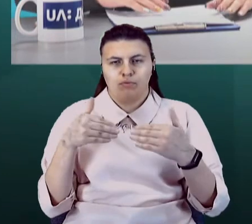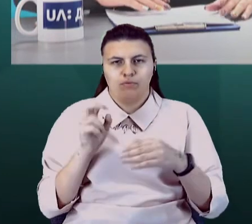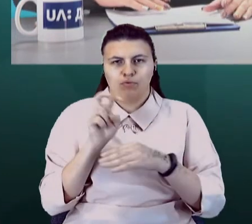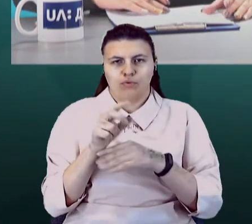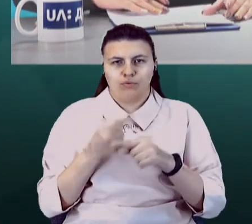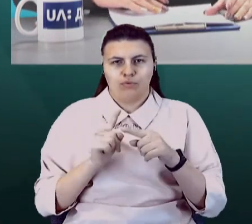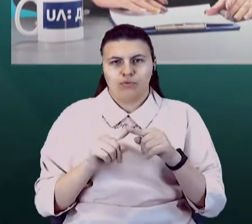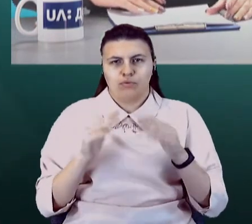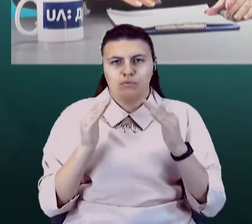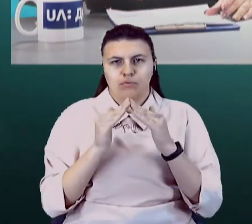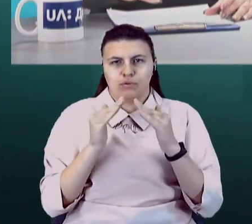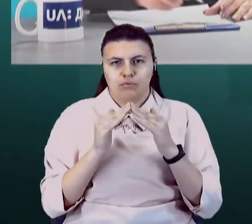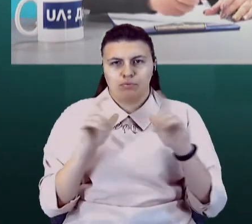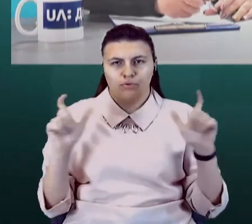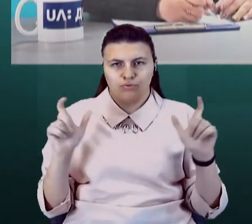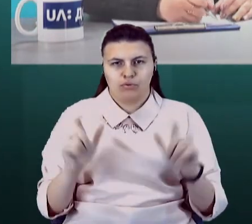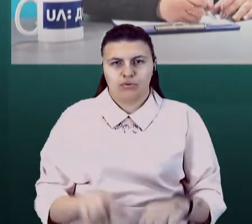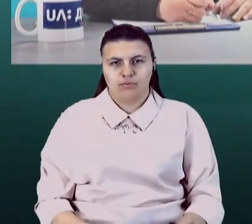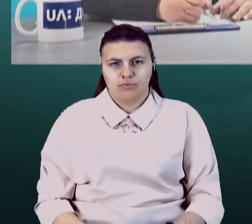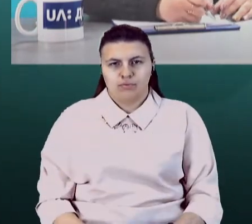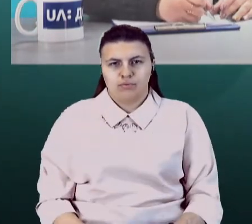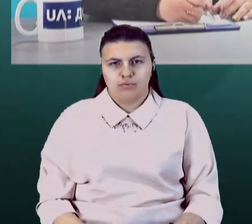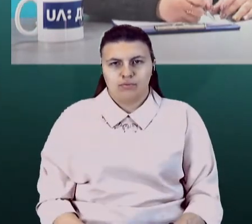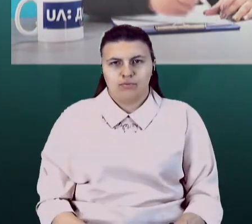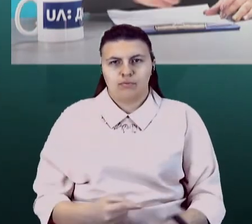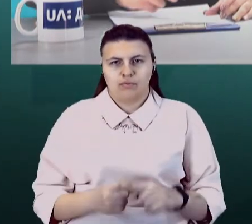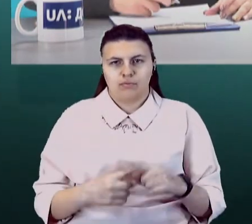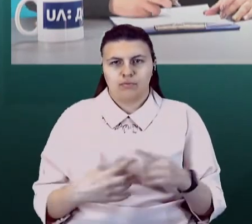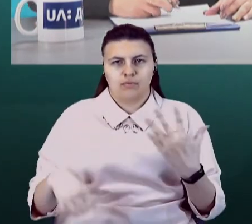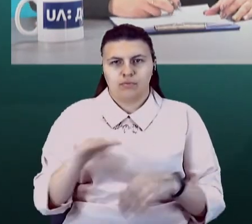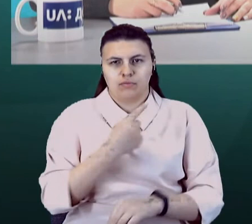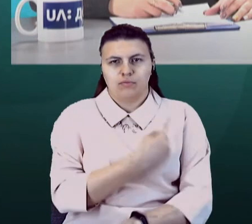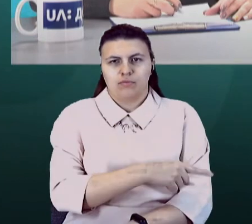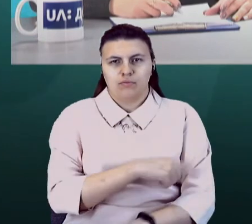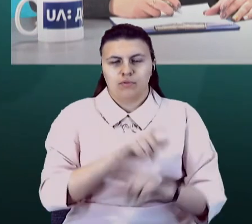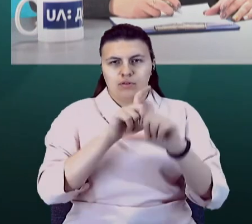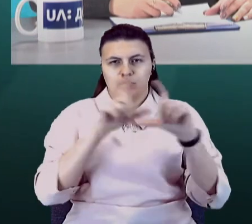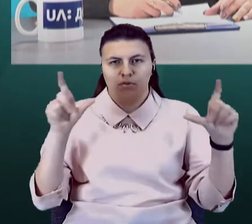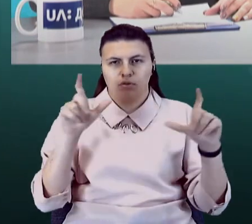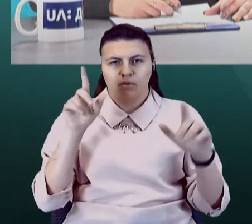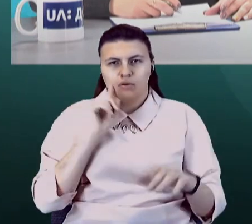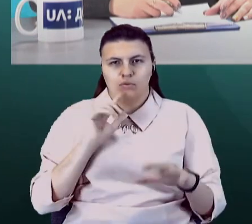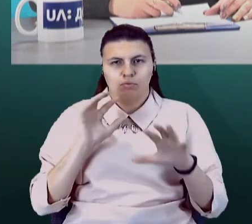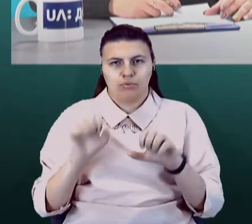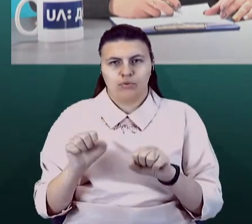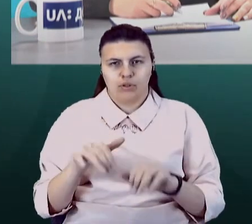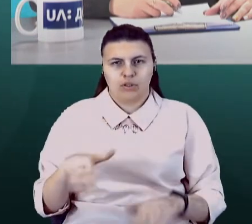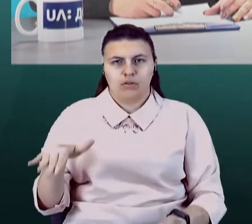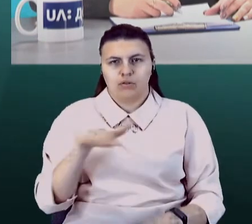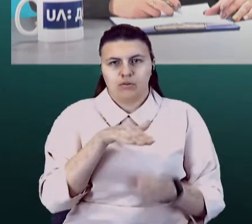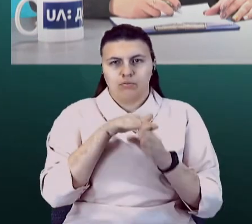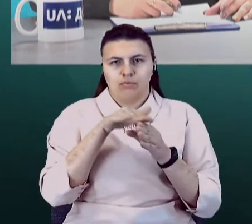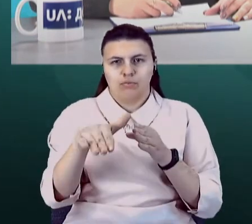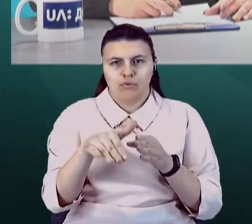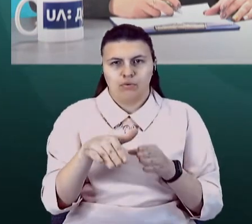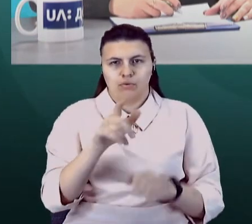Це фактично всі медичні заклади на окупованій території заповнені людьми.